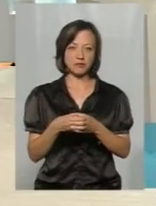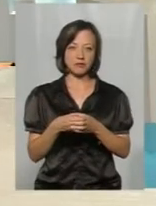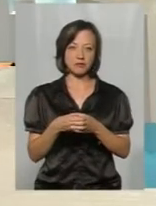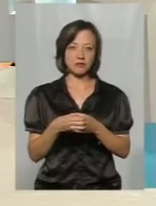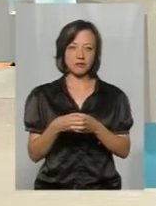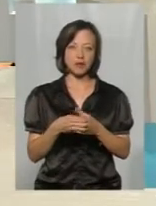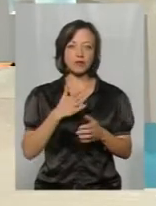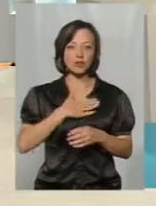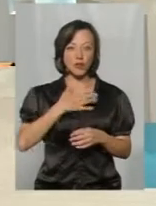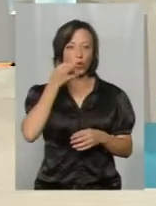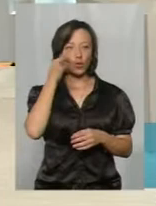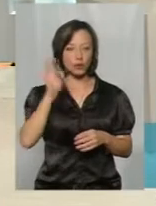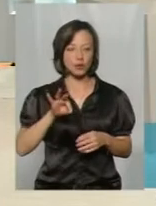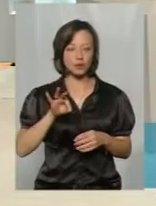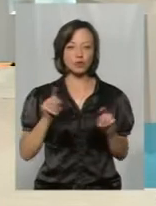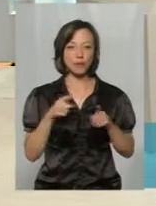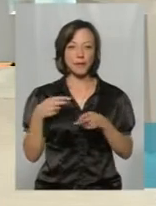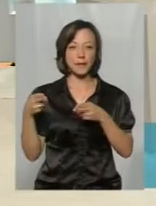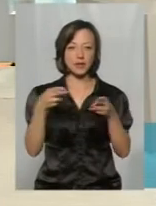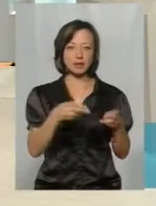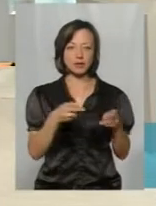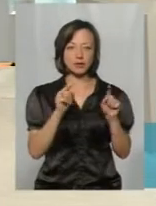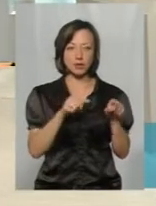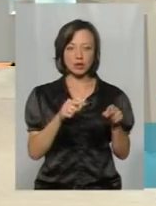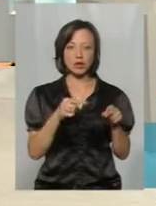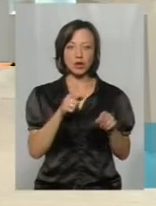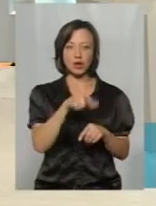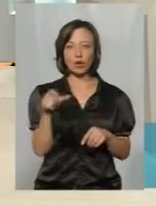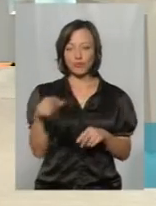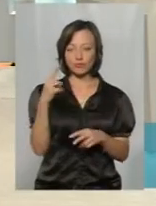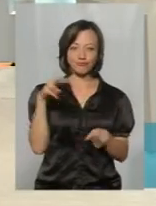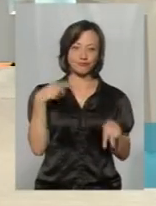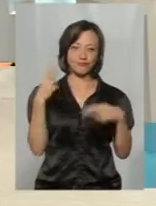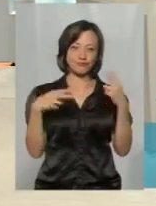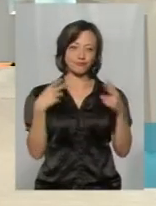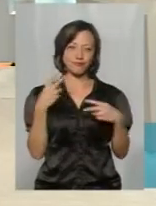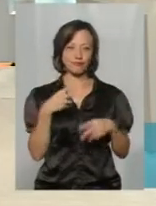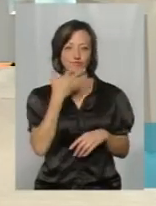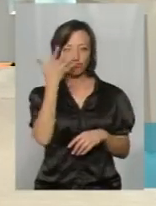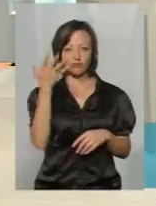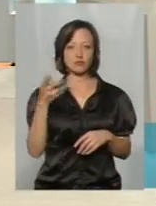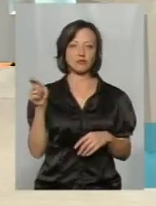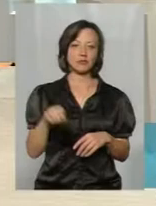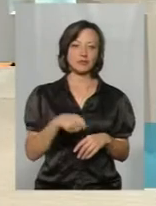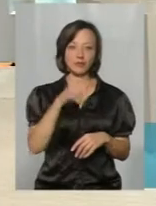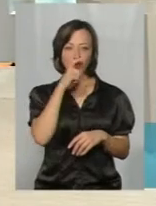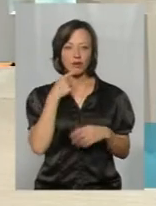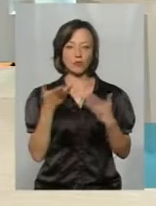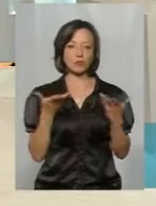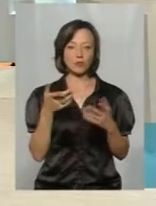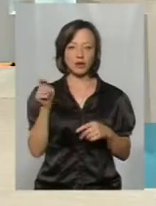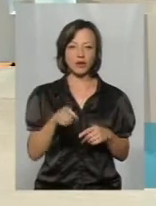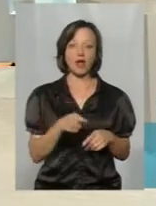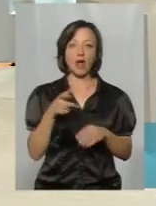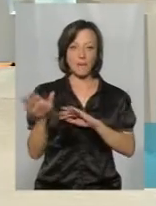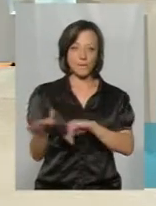З свого досвіду, то, що ми приїхали туди, на нас люди дивилися так зверхні, що приїхали, непонятно, що приїхали. Но